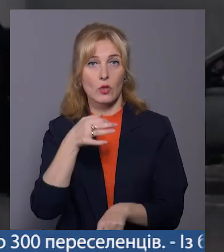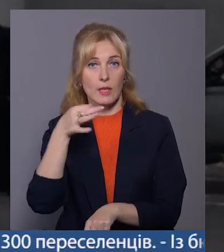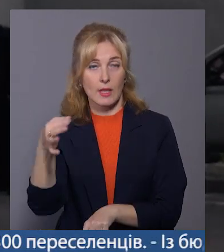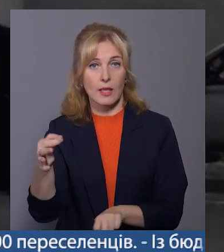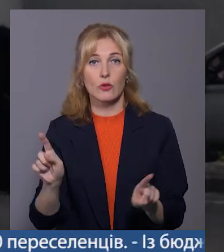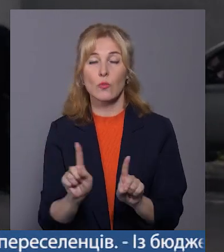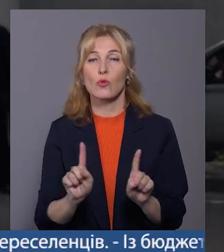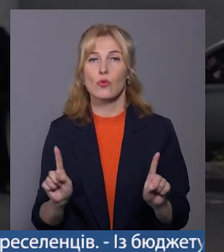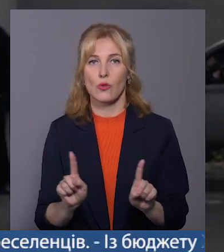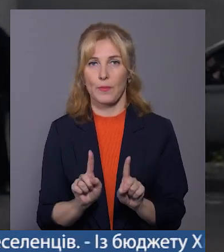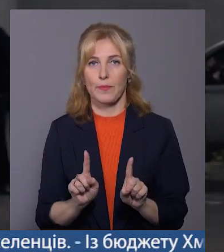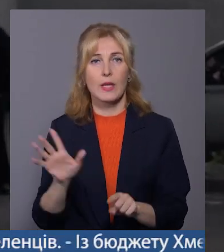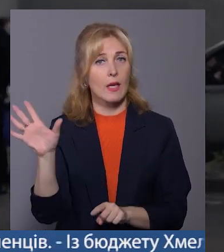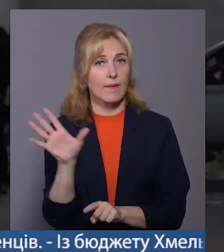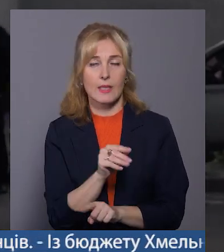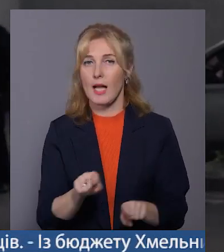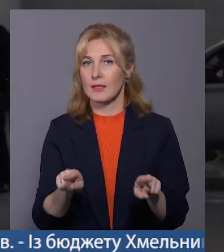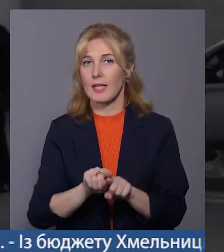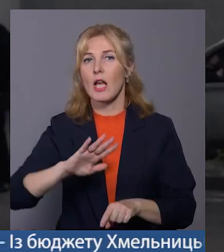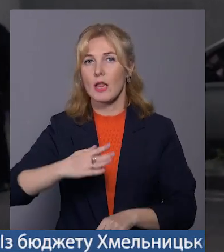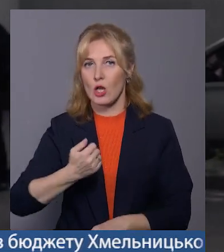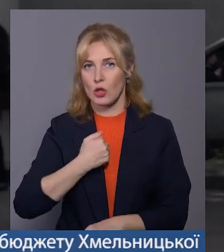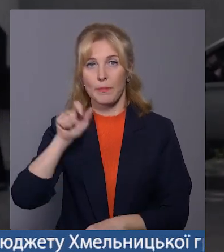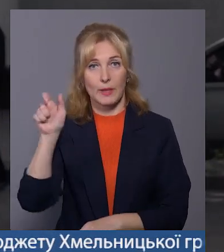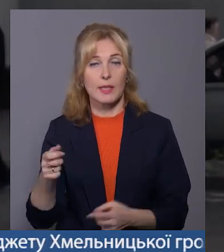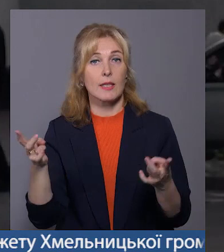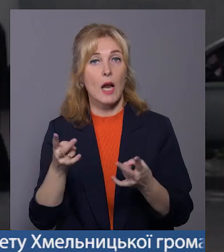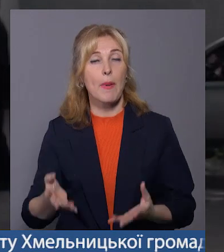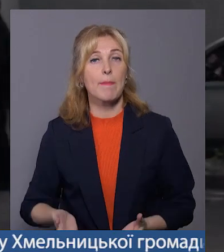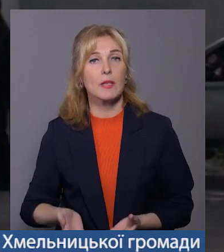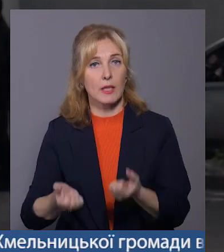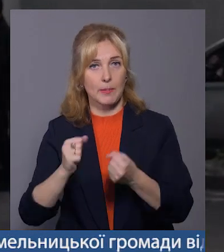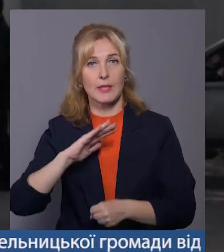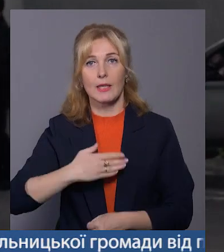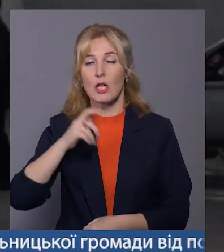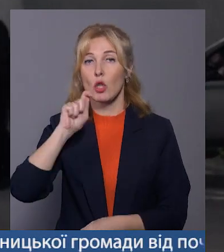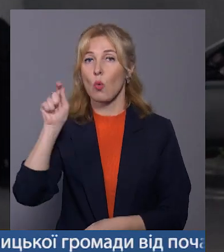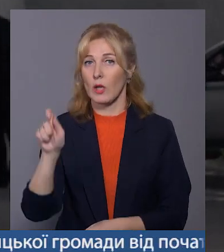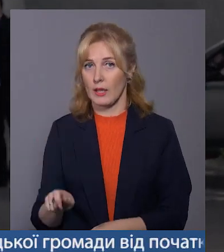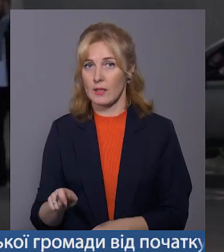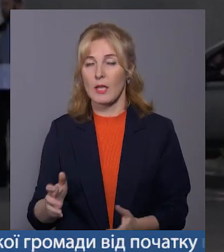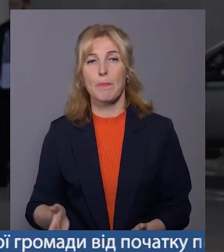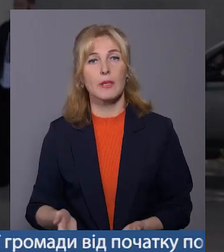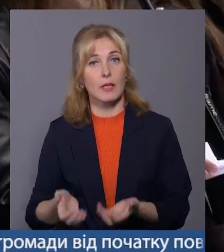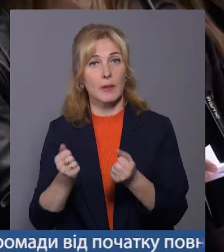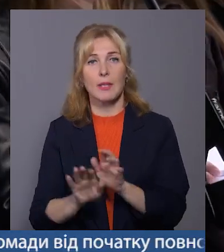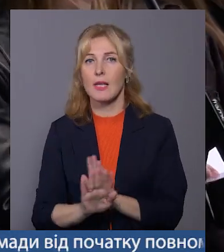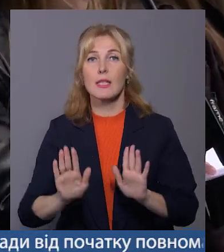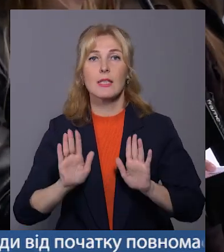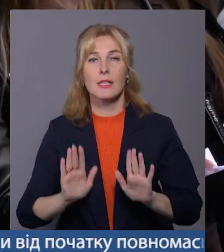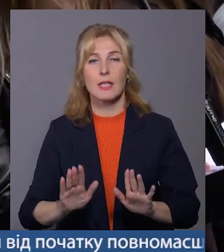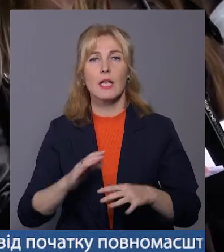все ж таки наших бійців потрібно і підтримати, і наших українців, і підтримати не тільки